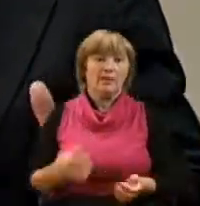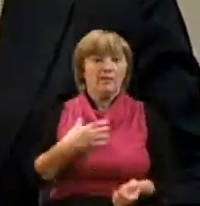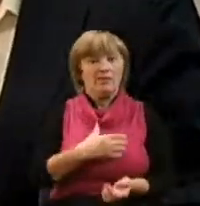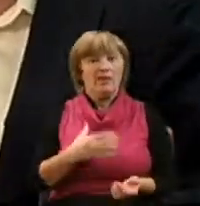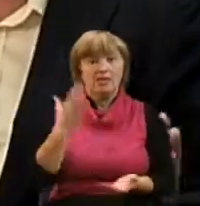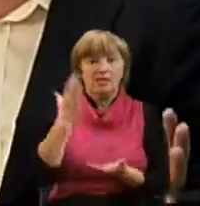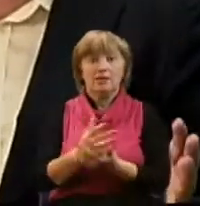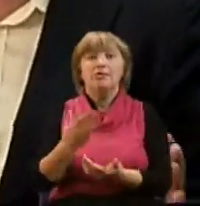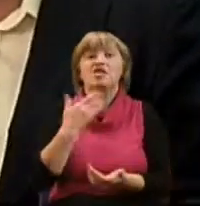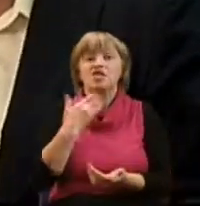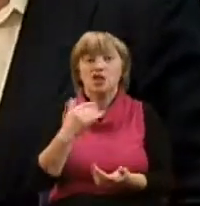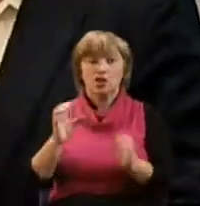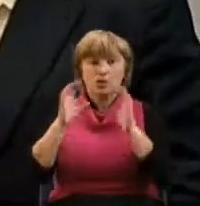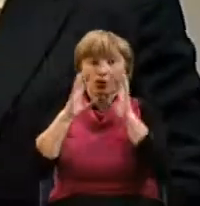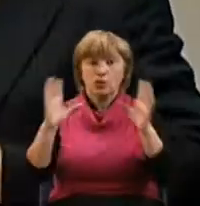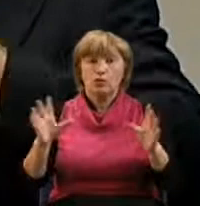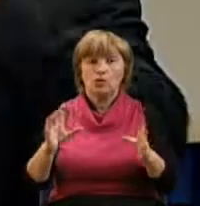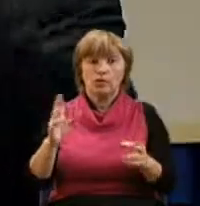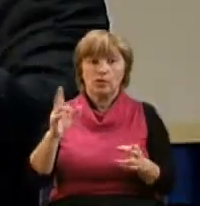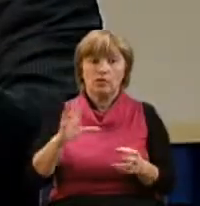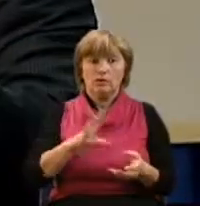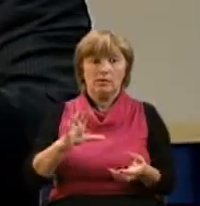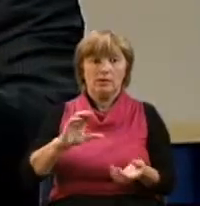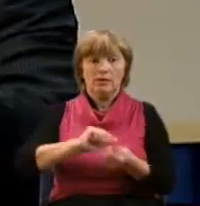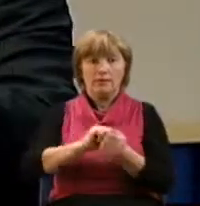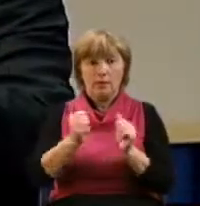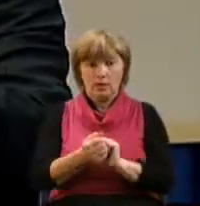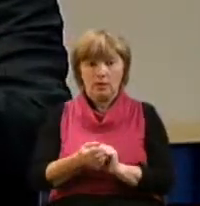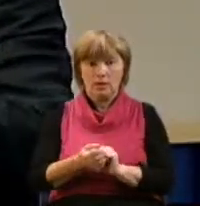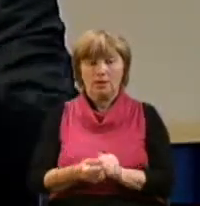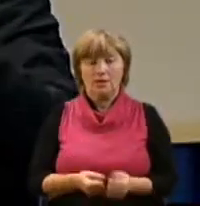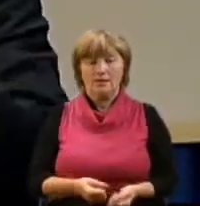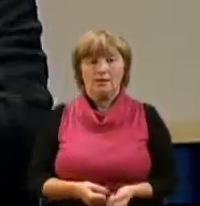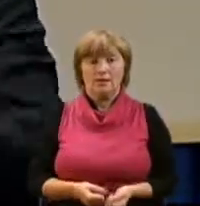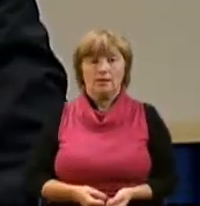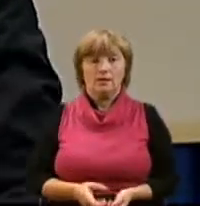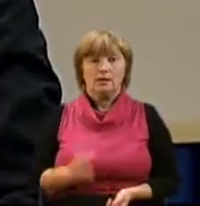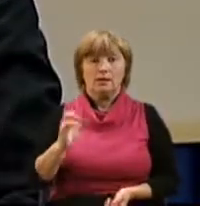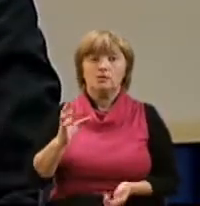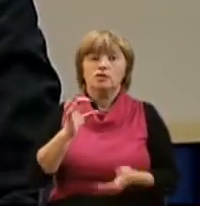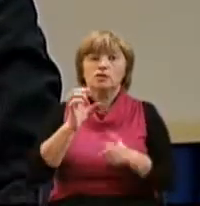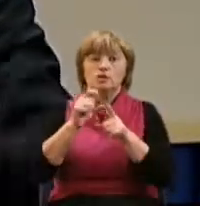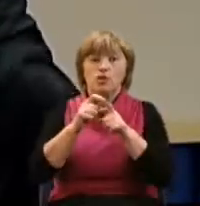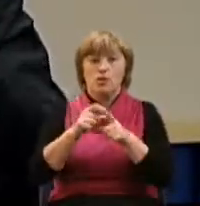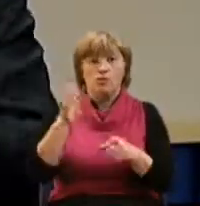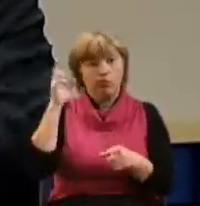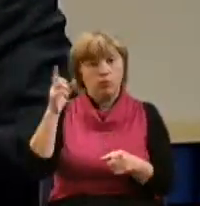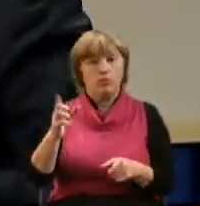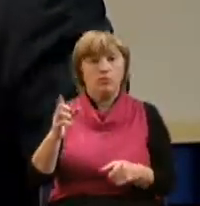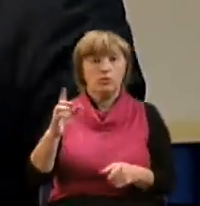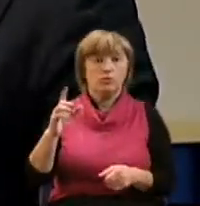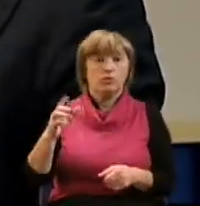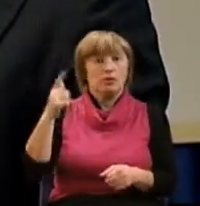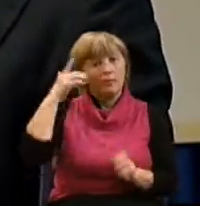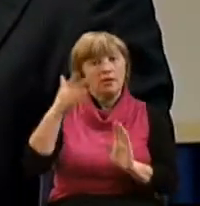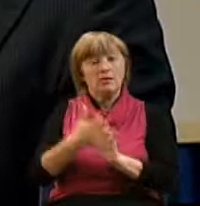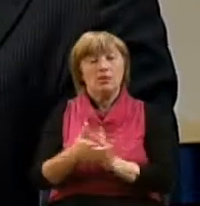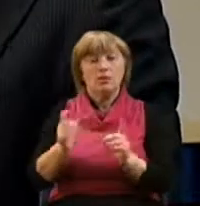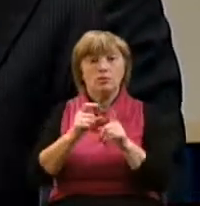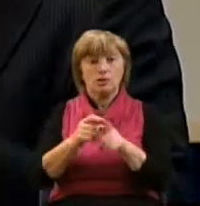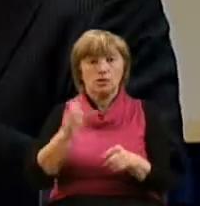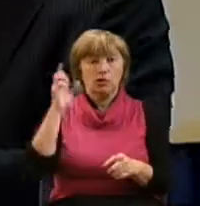вот эту жажду духовную, которую имел Петр, к Слову Божьему, пониманию Слова Божьего.